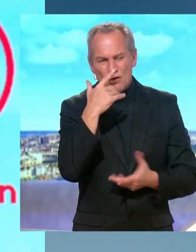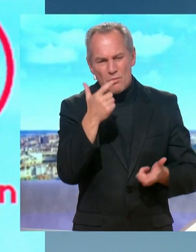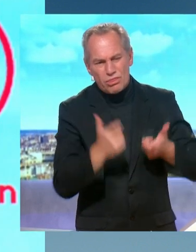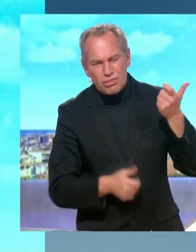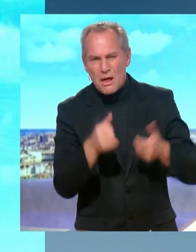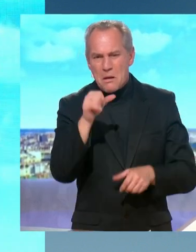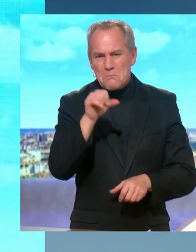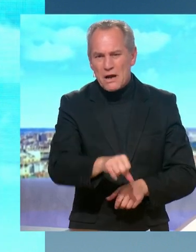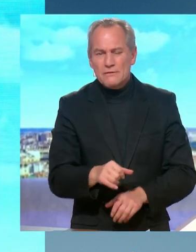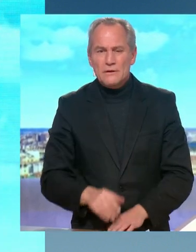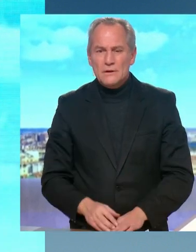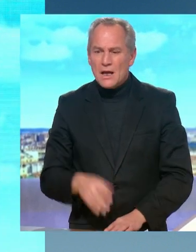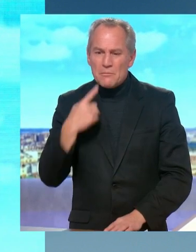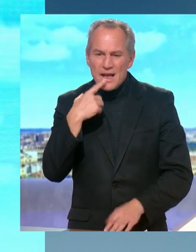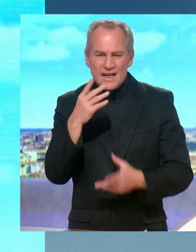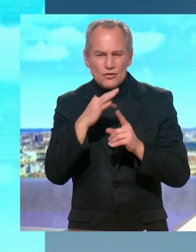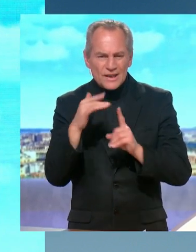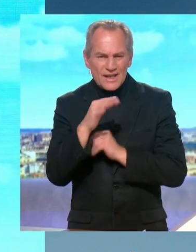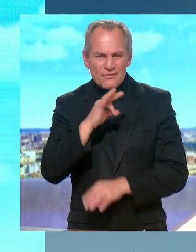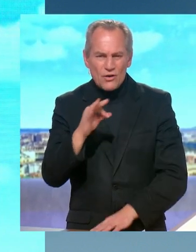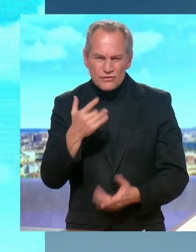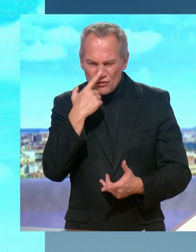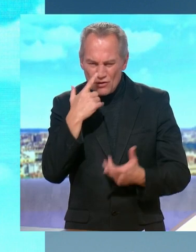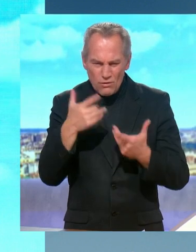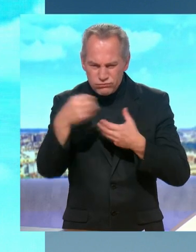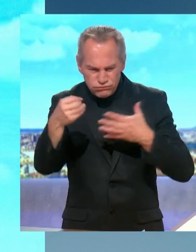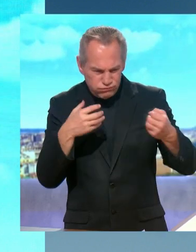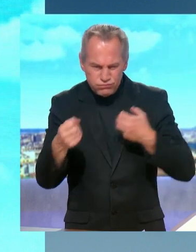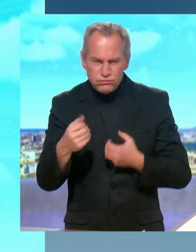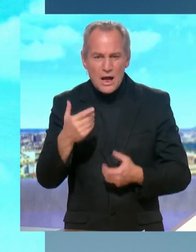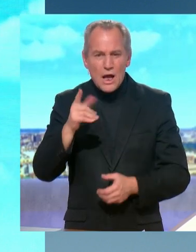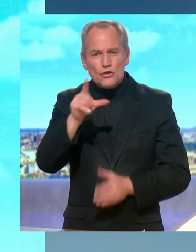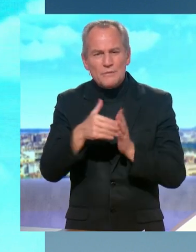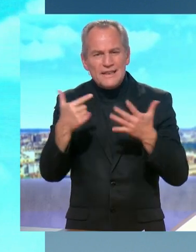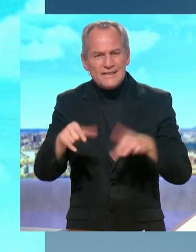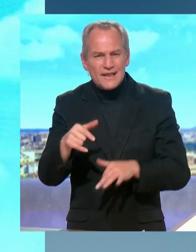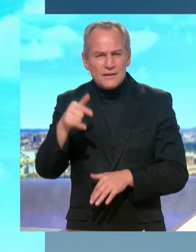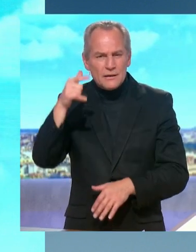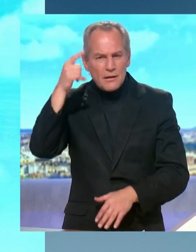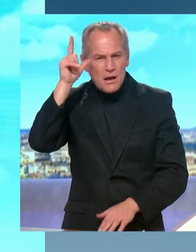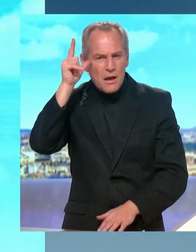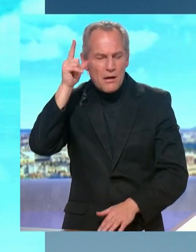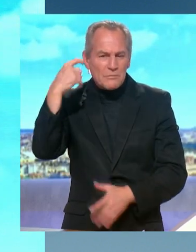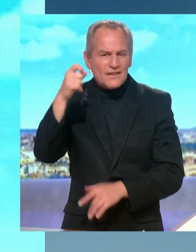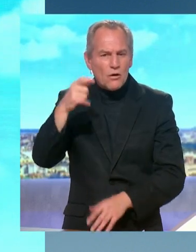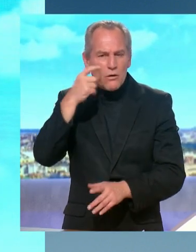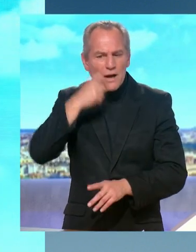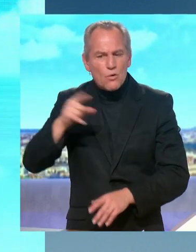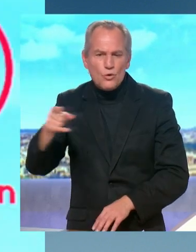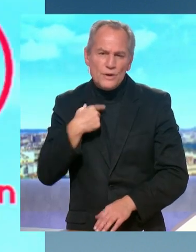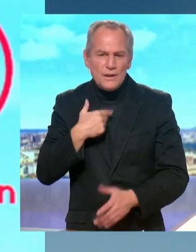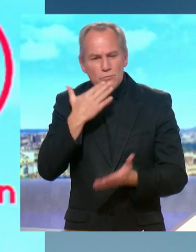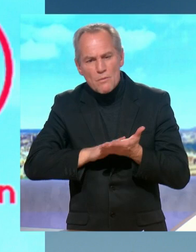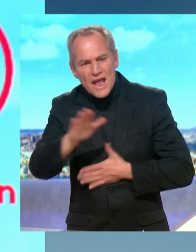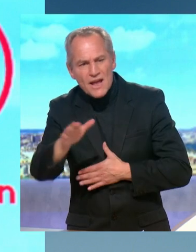plus divisée que jamais ? Emmanuel Macron, il a été élu en 2017 avec une promesse, réconcilier les Français. Pourquoi avez-vous échoué ou n'avez-vous pas réussi encore sur